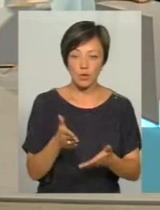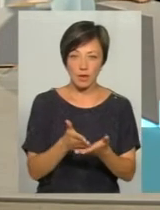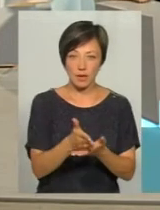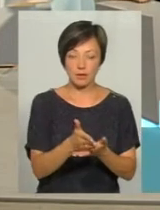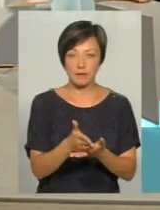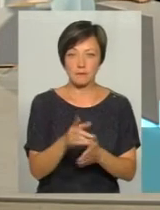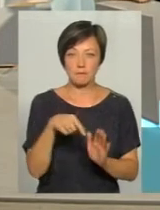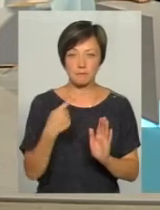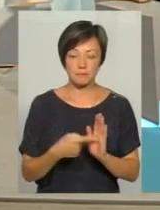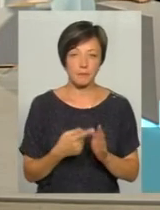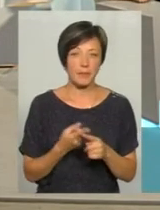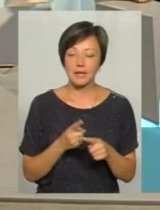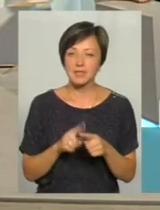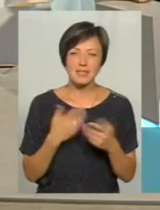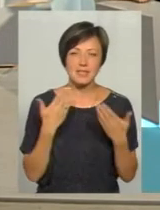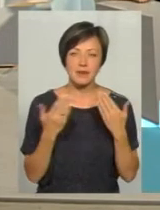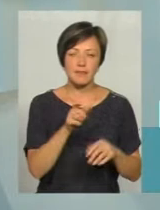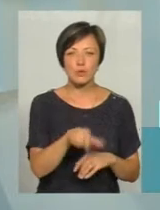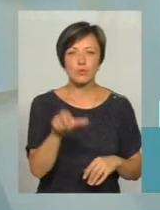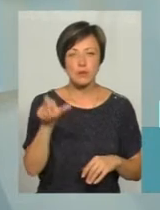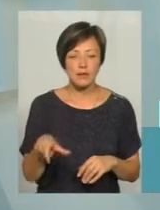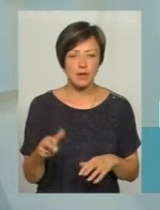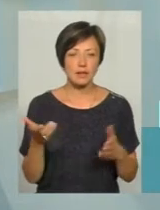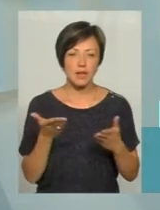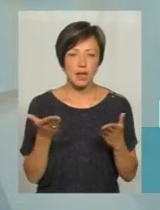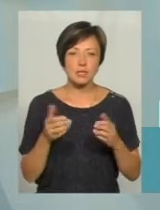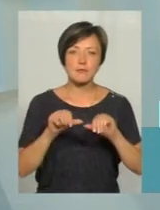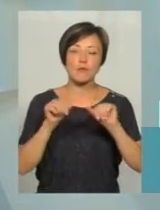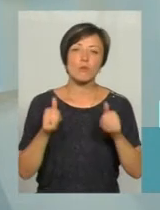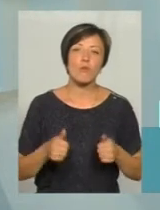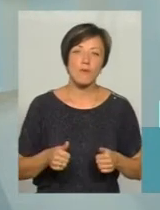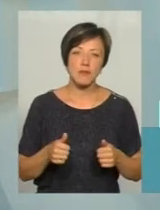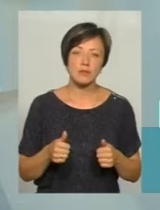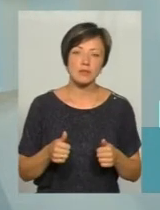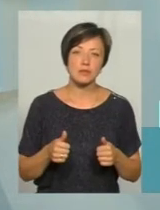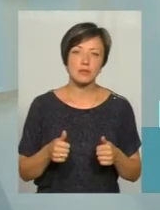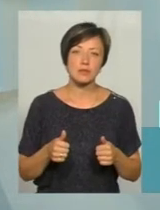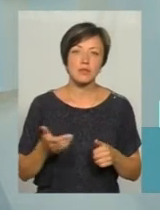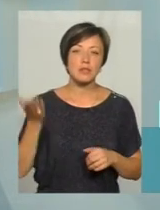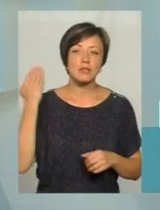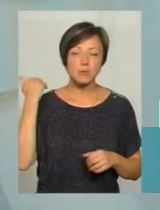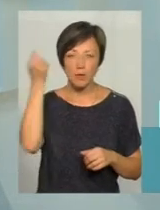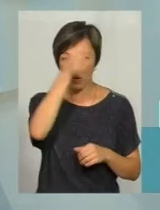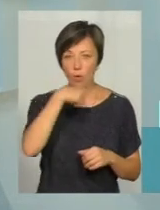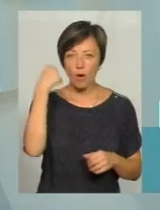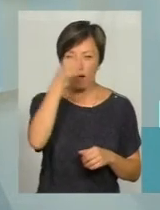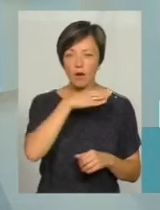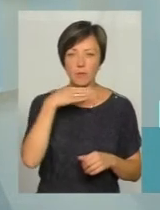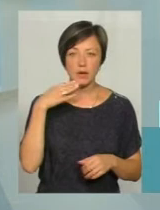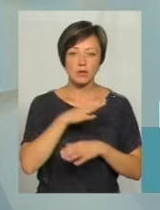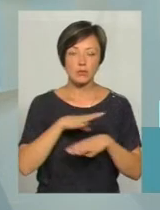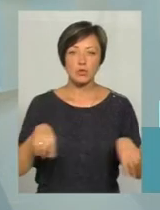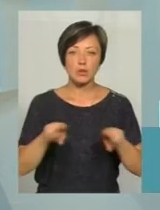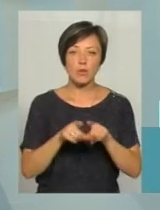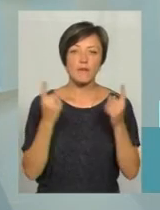Ви розумієте, це ставлення громадян, яке сформоване, напевно, тими роками, коли не було такої